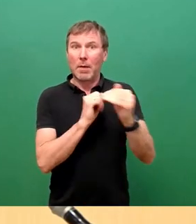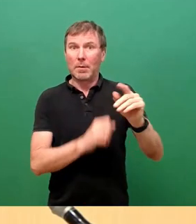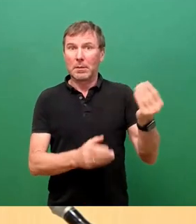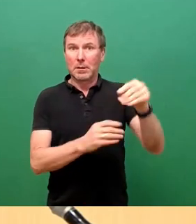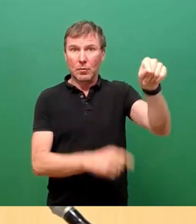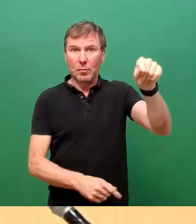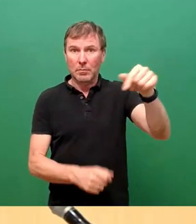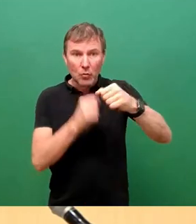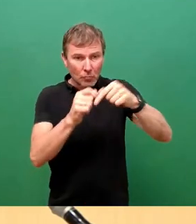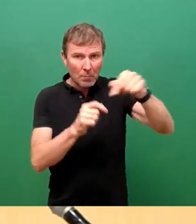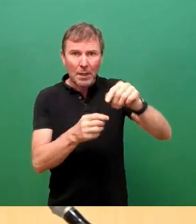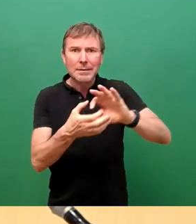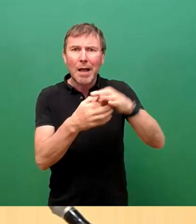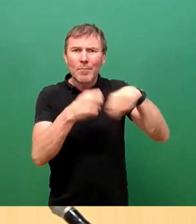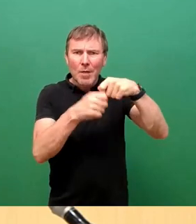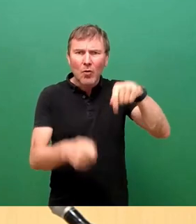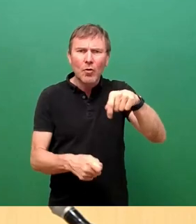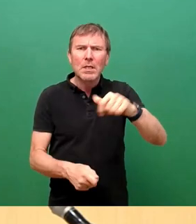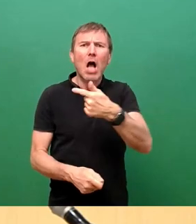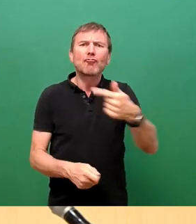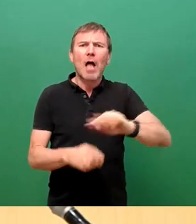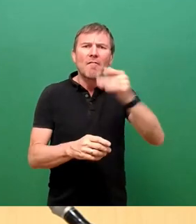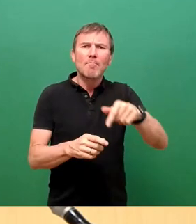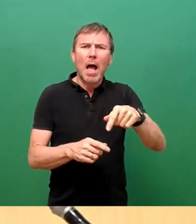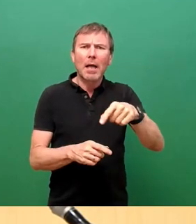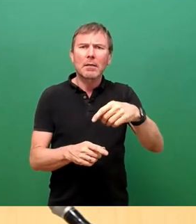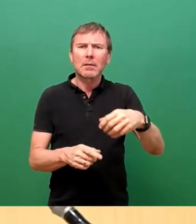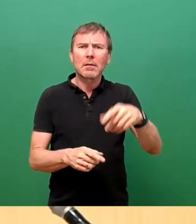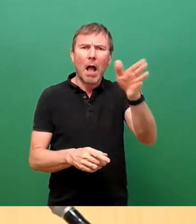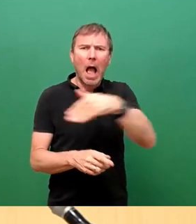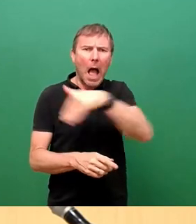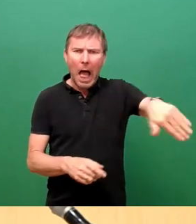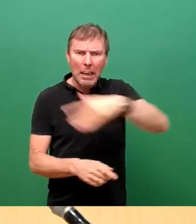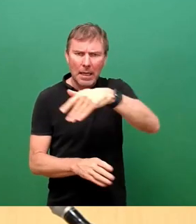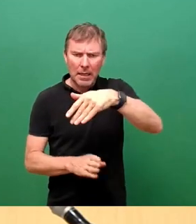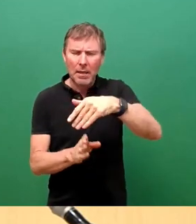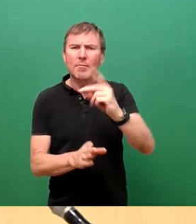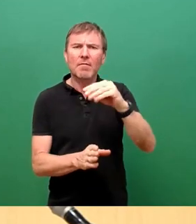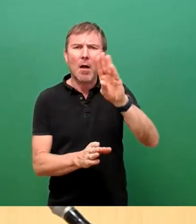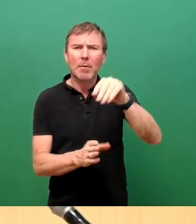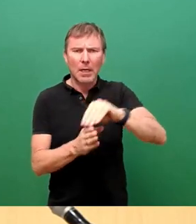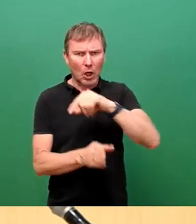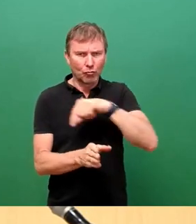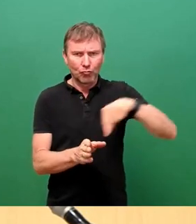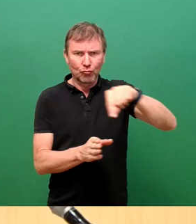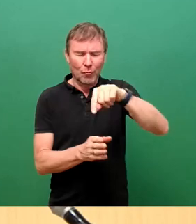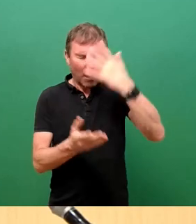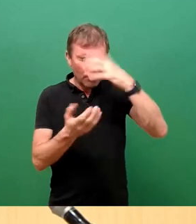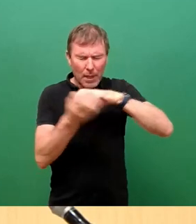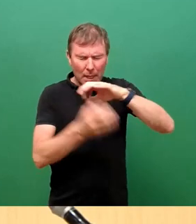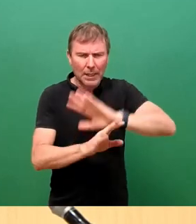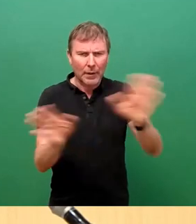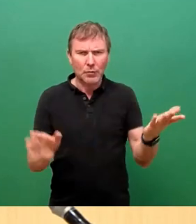Bereich. Der Knotenpunkt, Stauffenbergallee, riesen Problem jetzt auch mit dem, was die DBB dort macht, mit der Schule. Katastrophe, wir haben den Knotenpunkt,